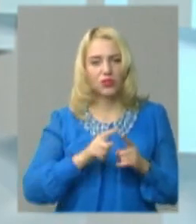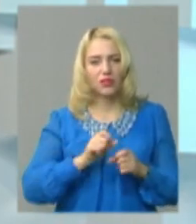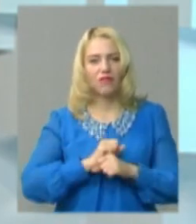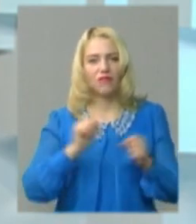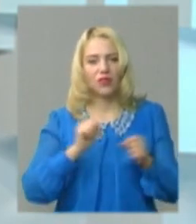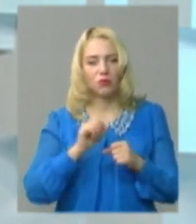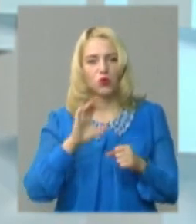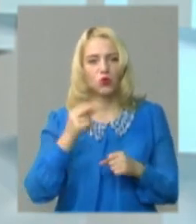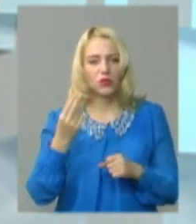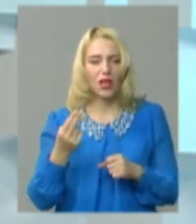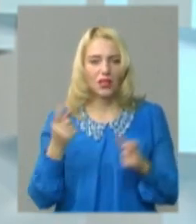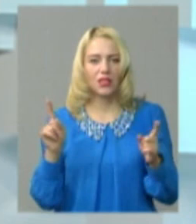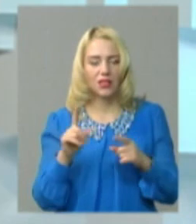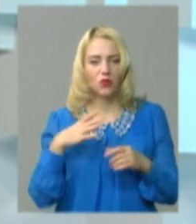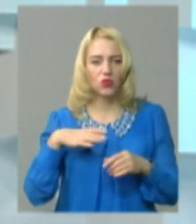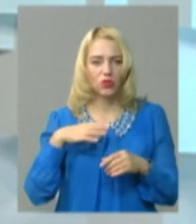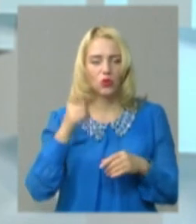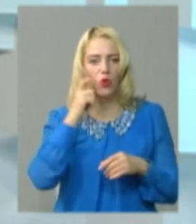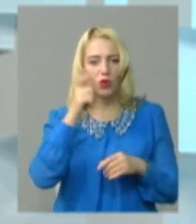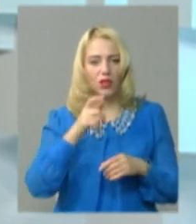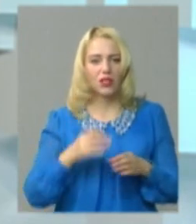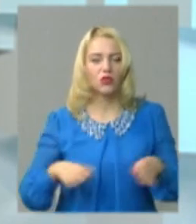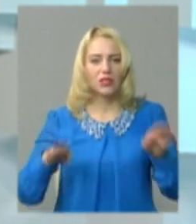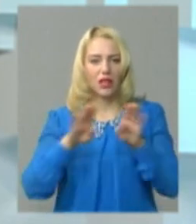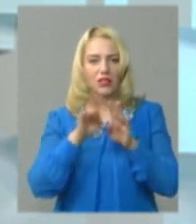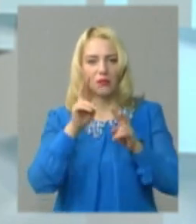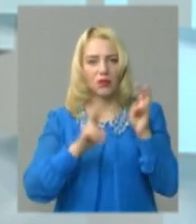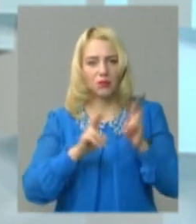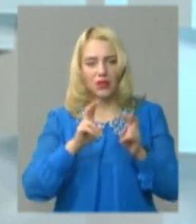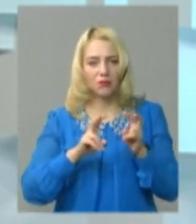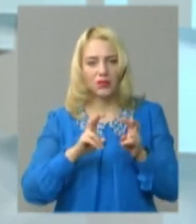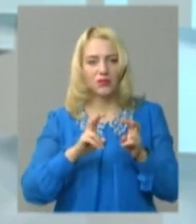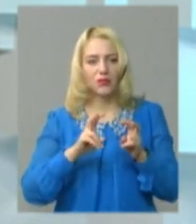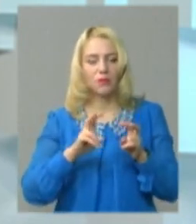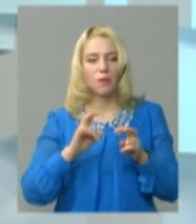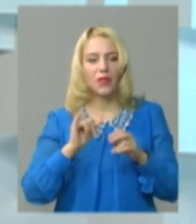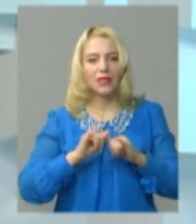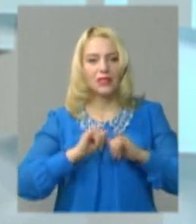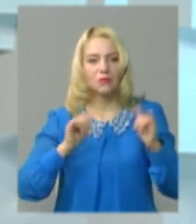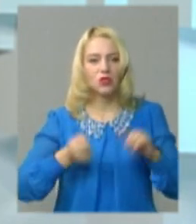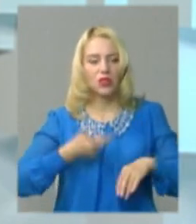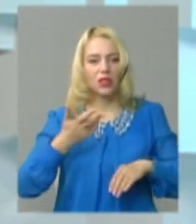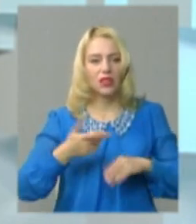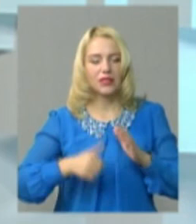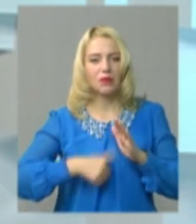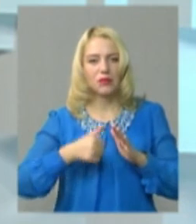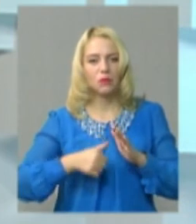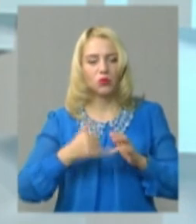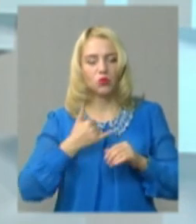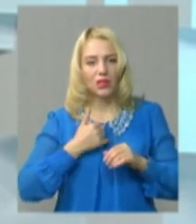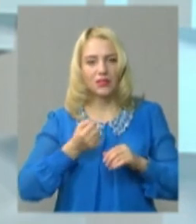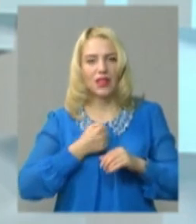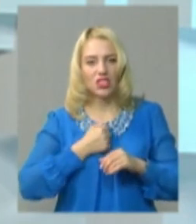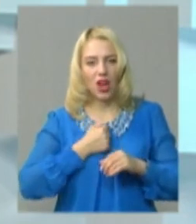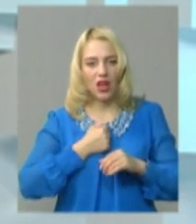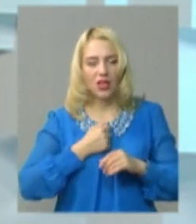вибухи соціальні, які ще очікують Україну, закриттям підприємств і збільшення кількості безробітних, у нас,